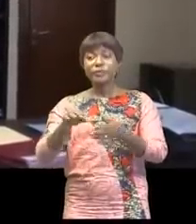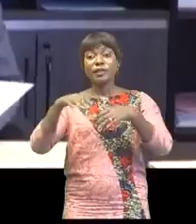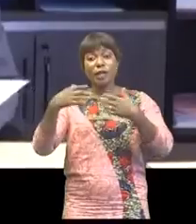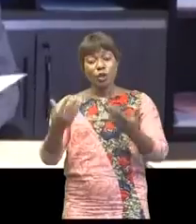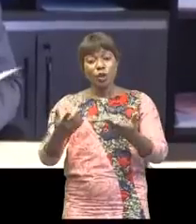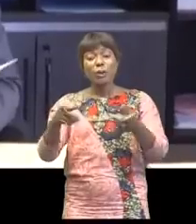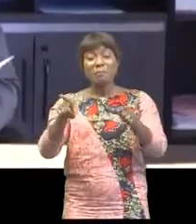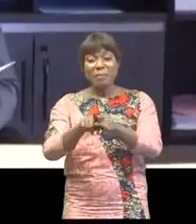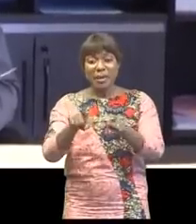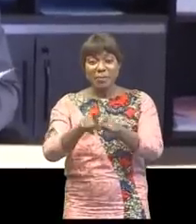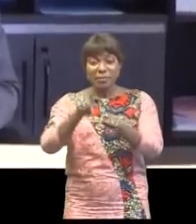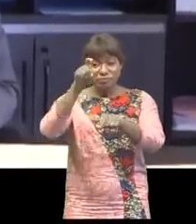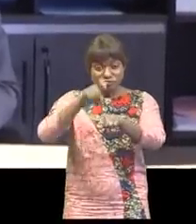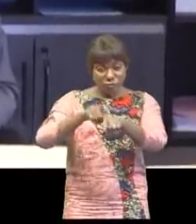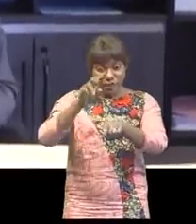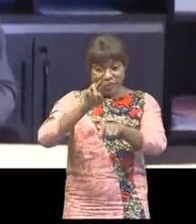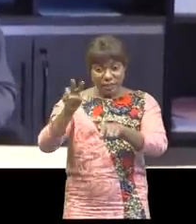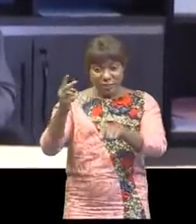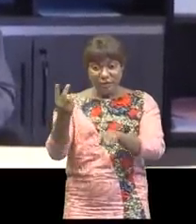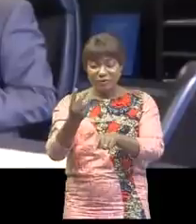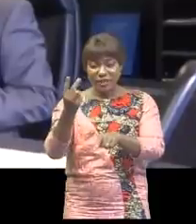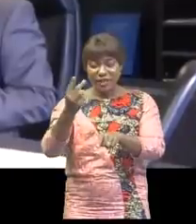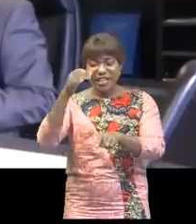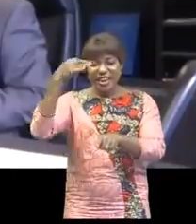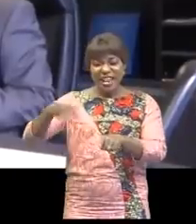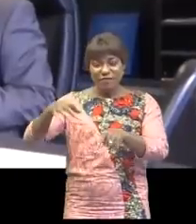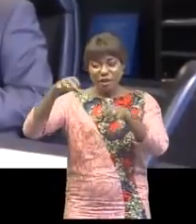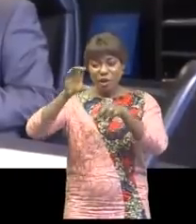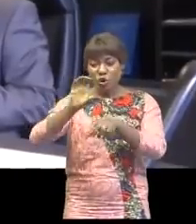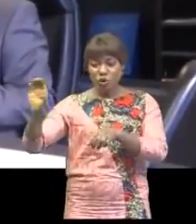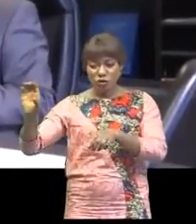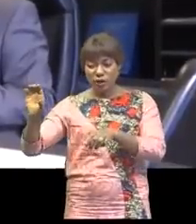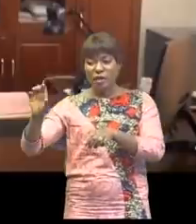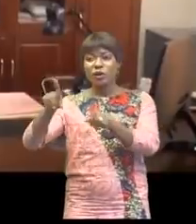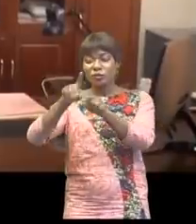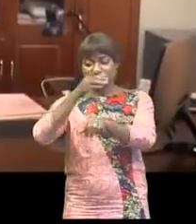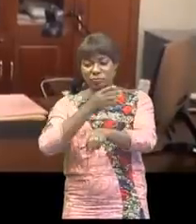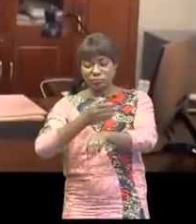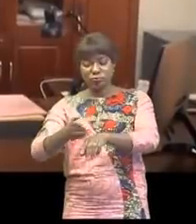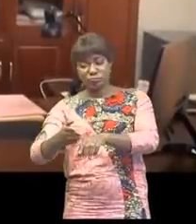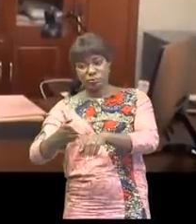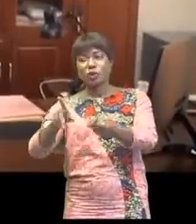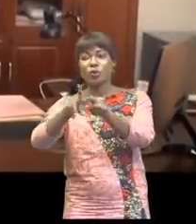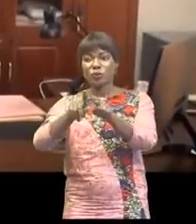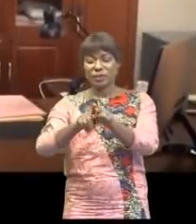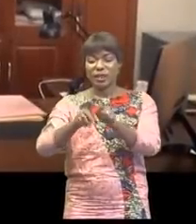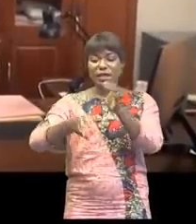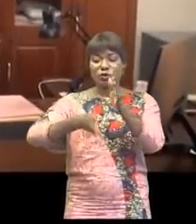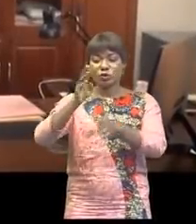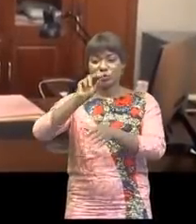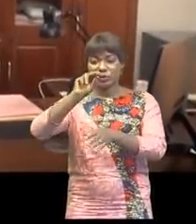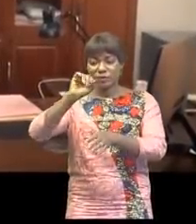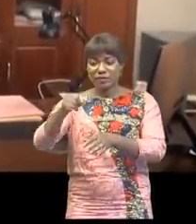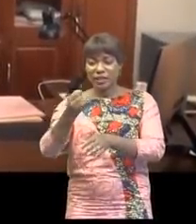qu'à la même période de l'année 2020, le franc congolais s'était déprécié respectivement de 14,68%